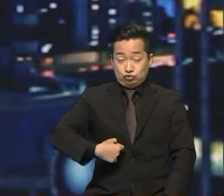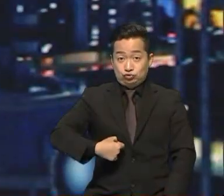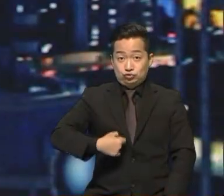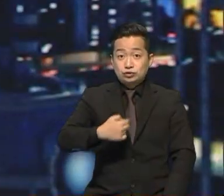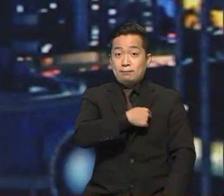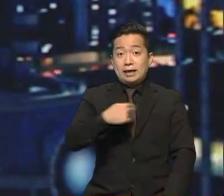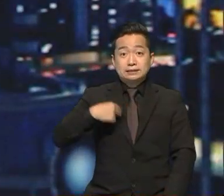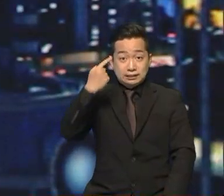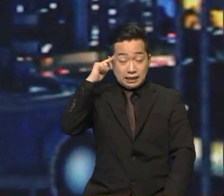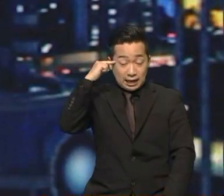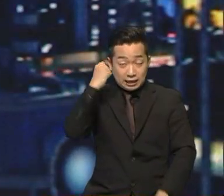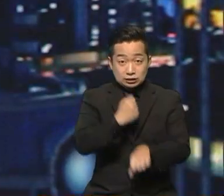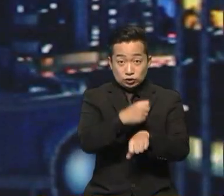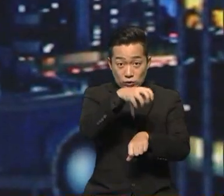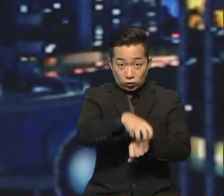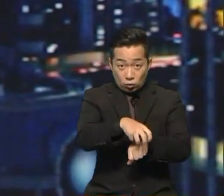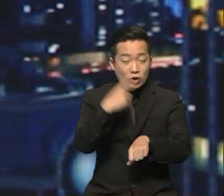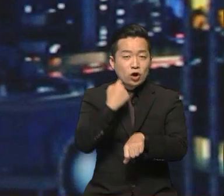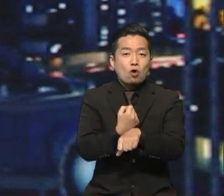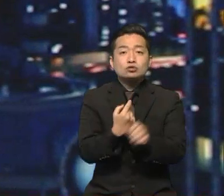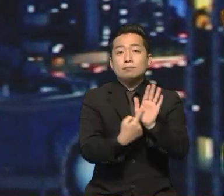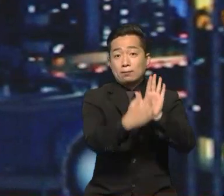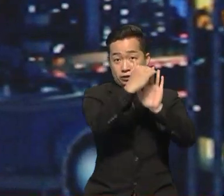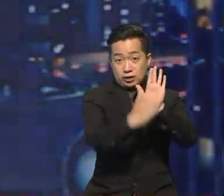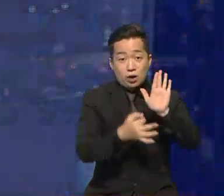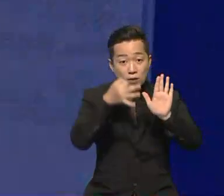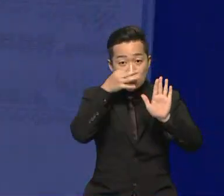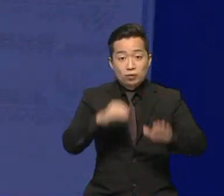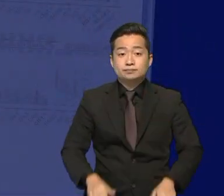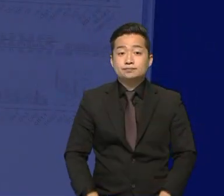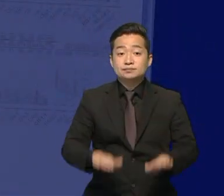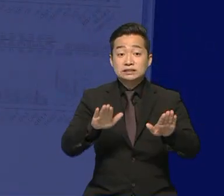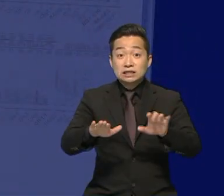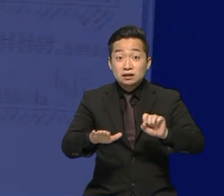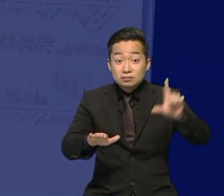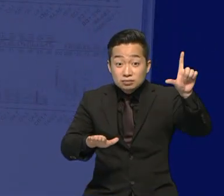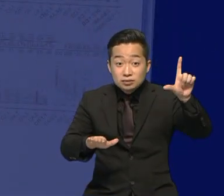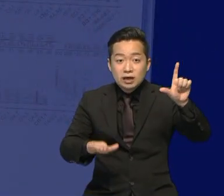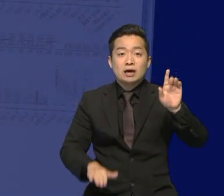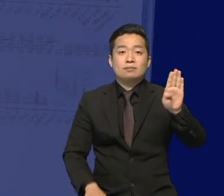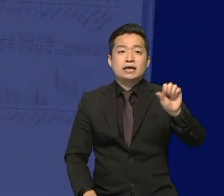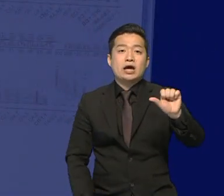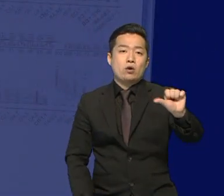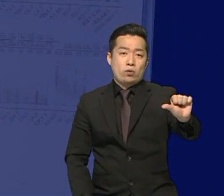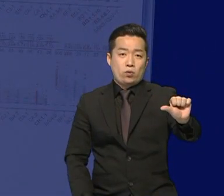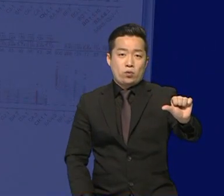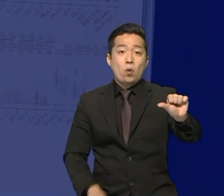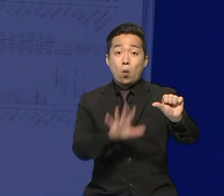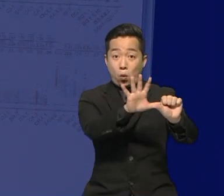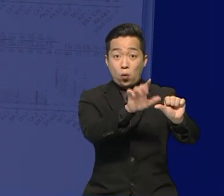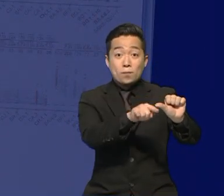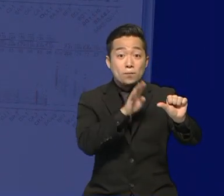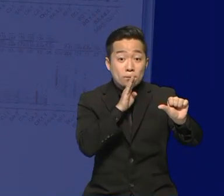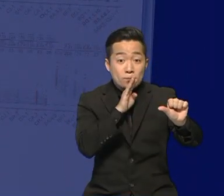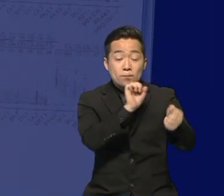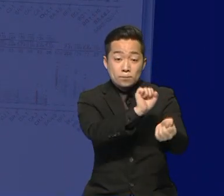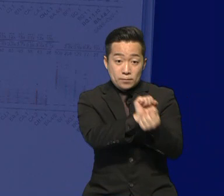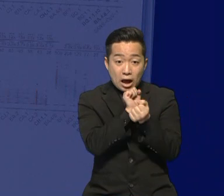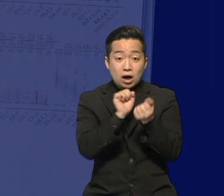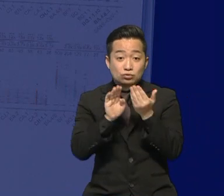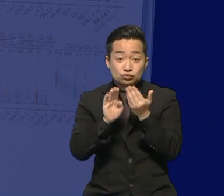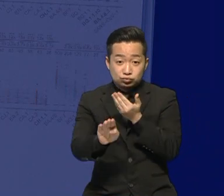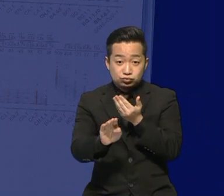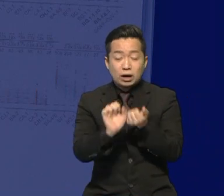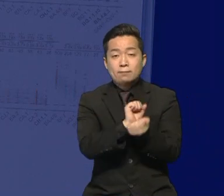최근 네이처지에 발표한 연구 결과 보시겠습니다. 현재 우세종은 BAO입니다. 그런데 BAO에 감염된 후